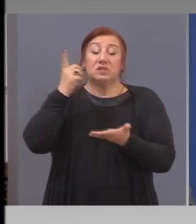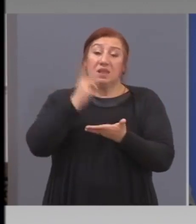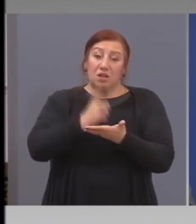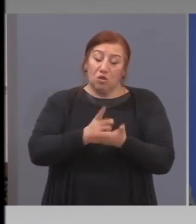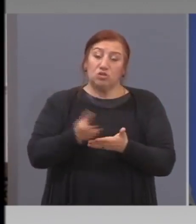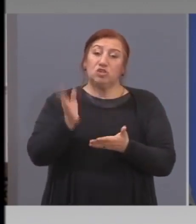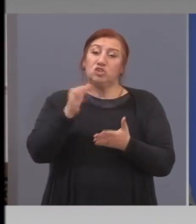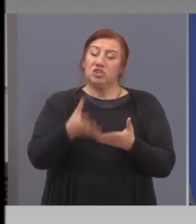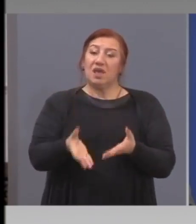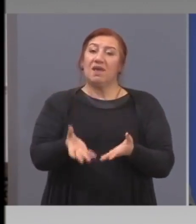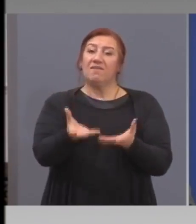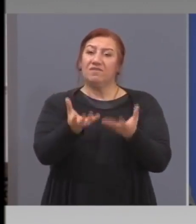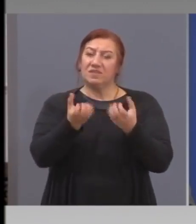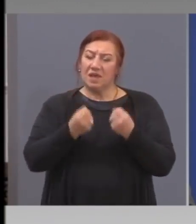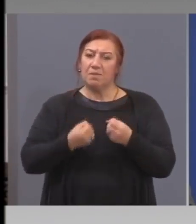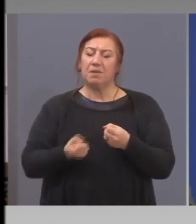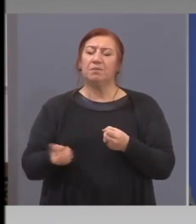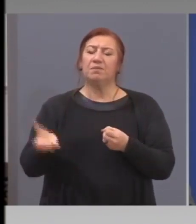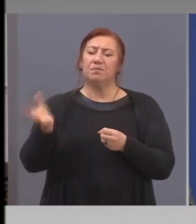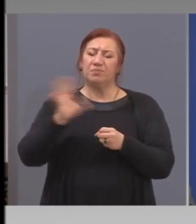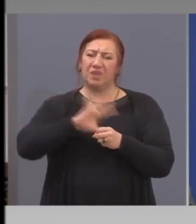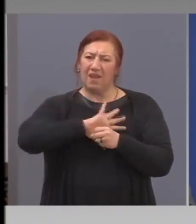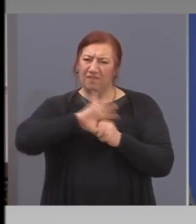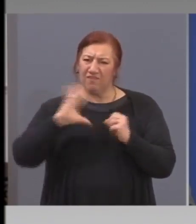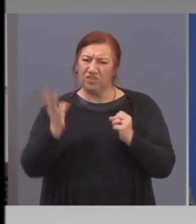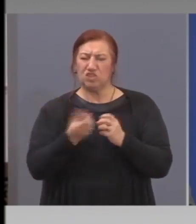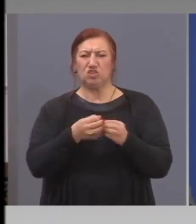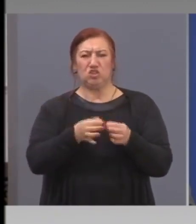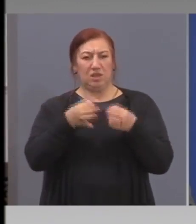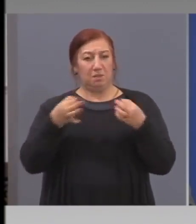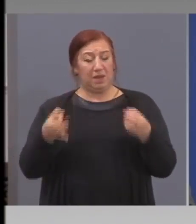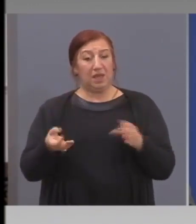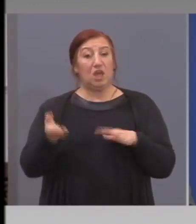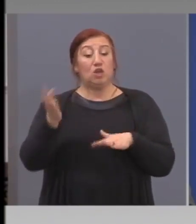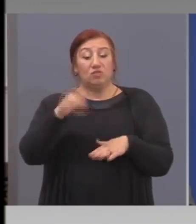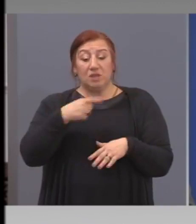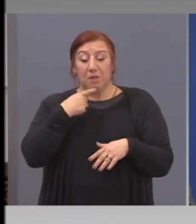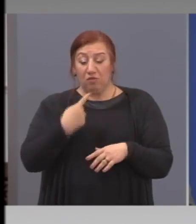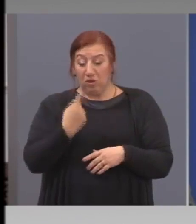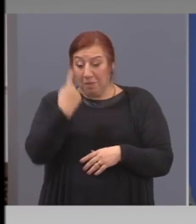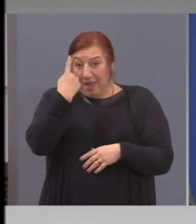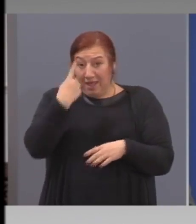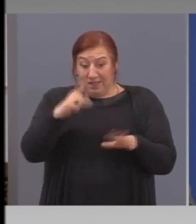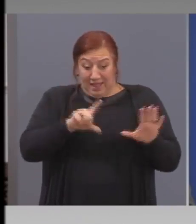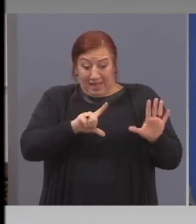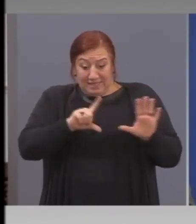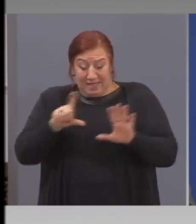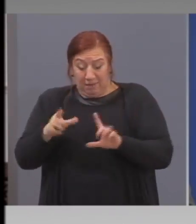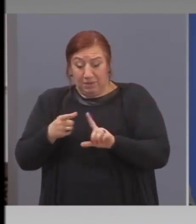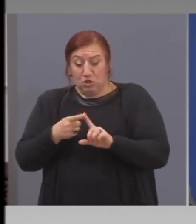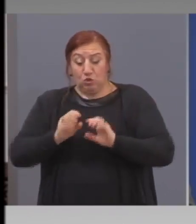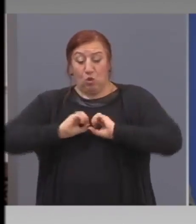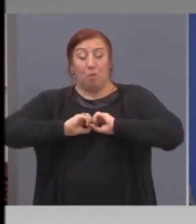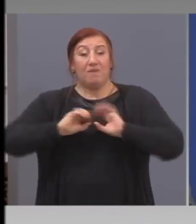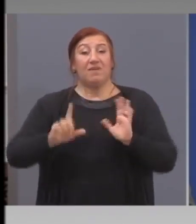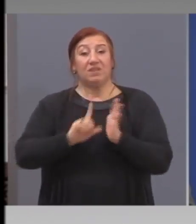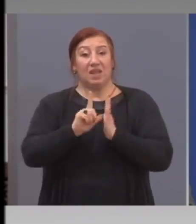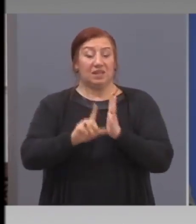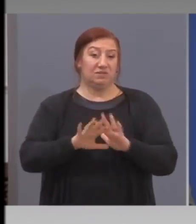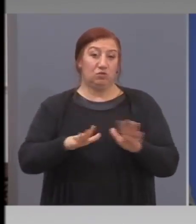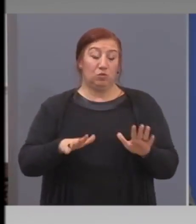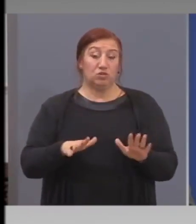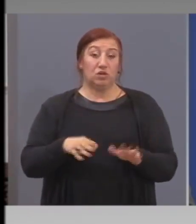всички необходими мерки. Но, все пак говорим за първата седмица от една криза, която ще продължи, дай Боже,